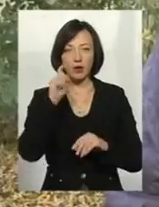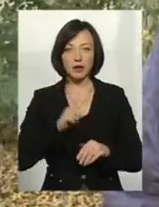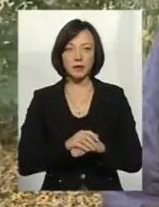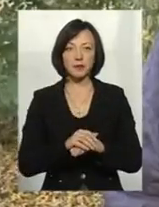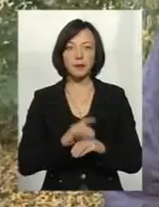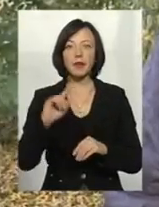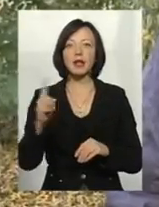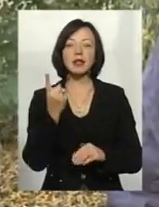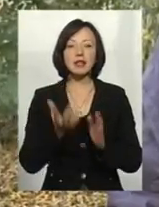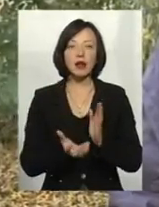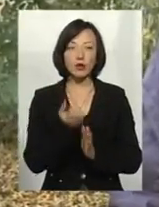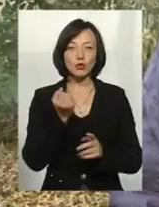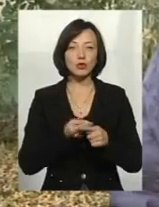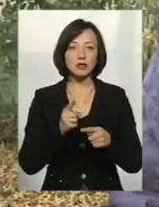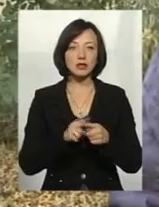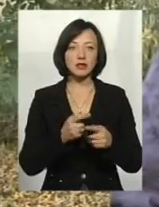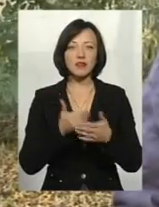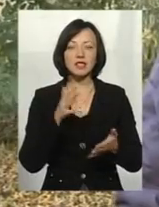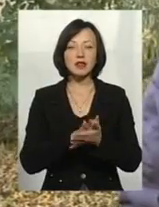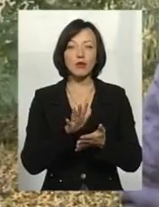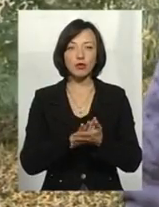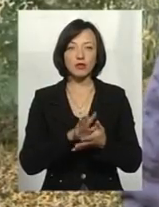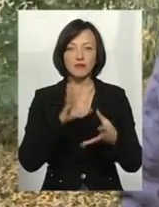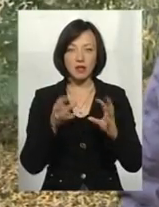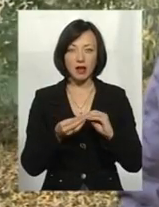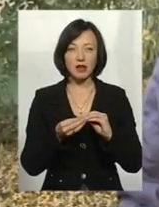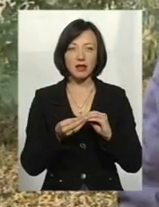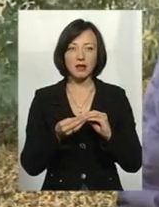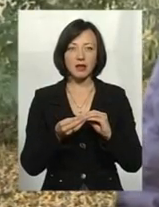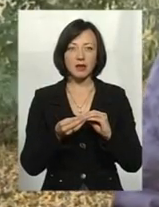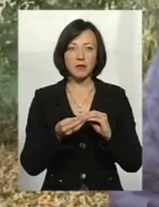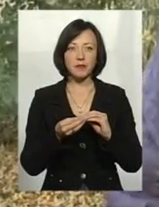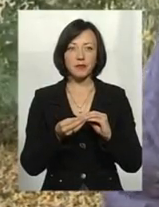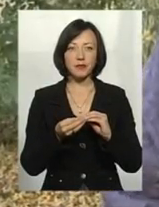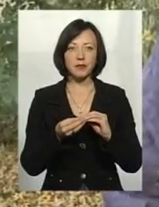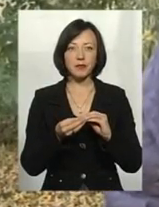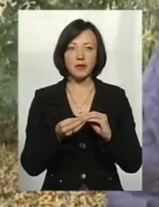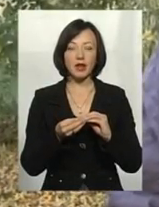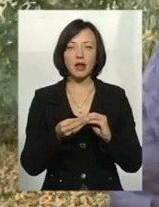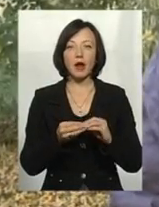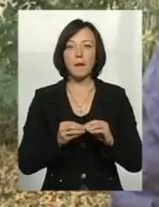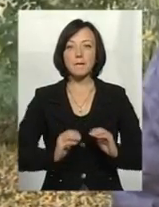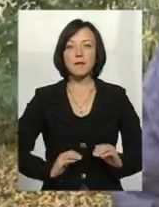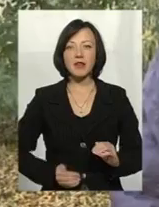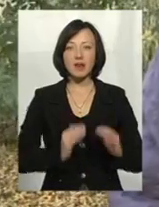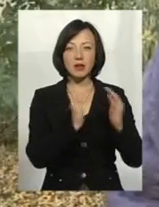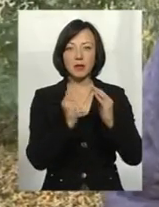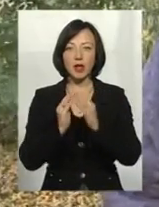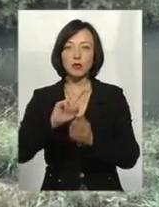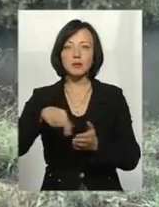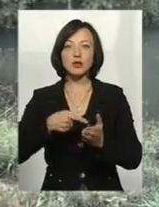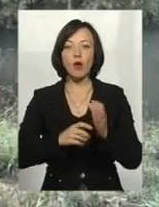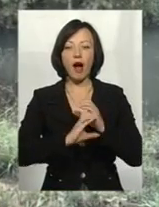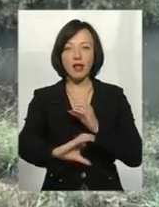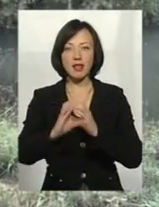Єдине спастіння від забруднення, це підключати приватний сектор до міської мережі каналізації.